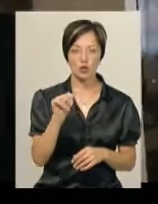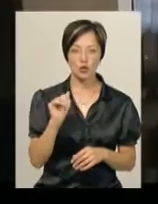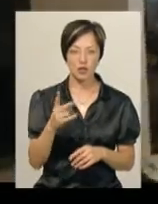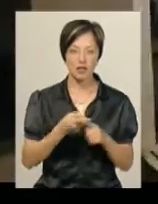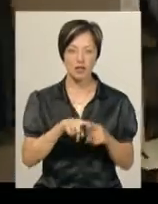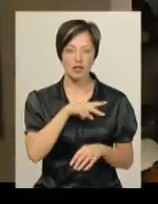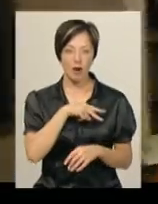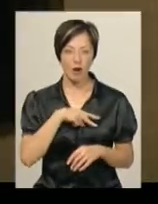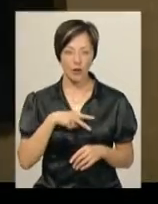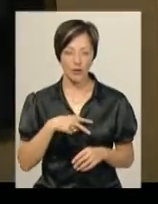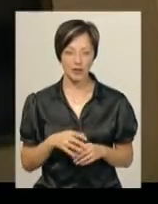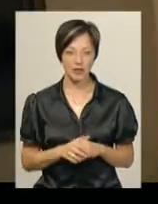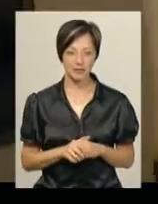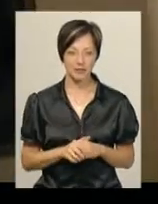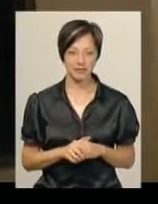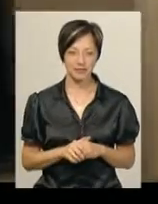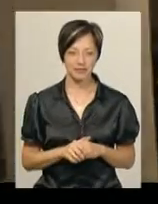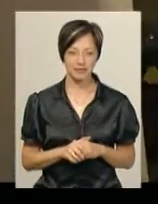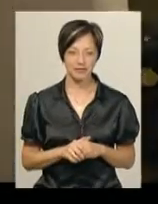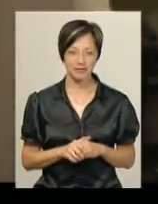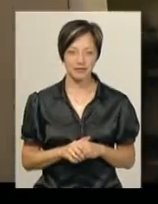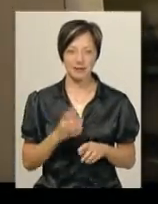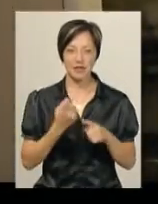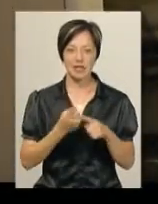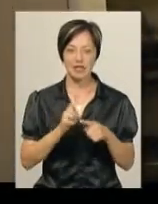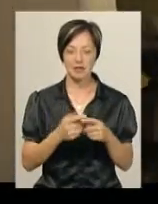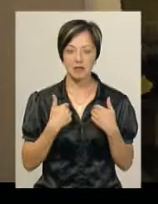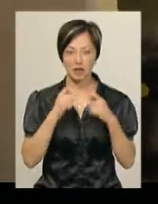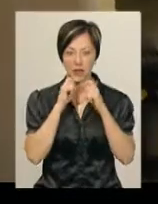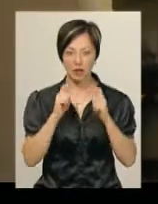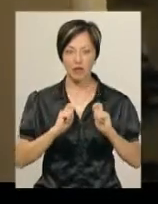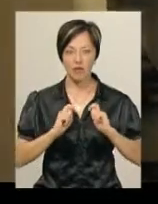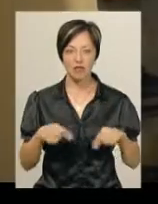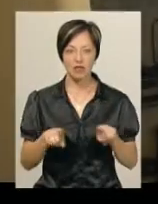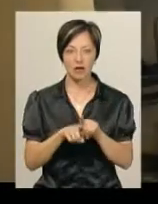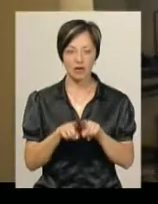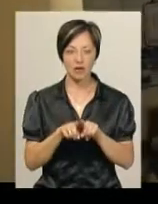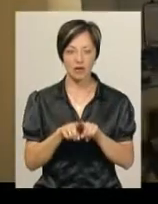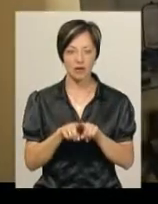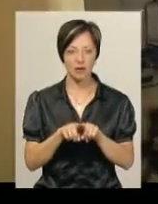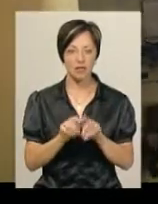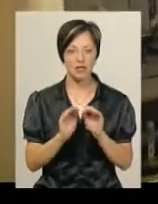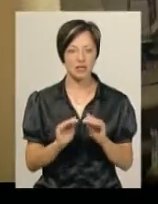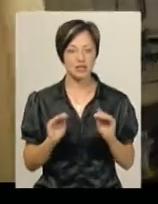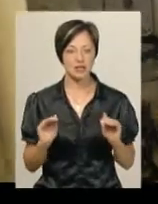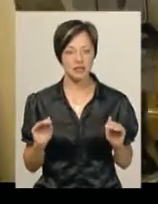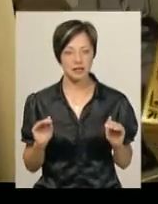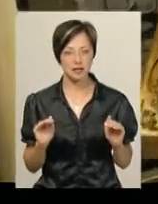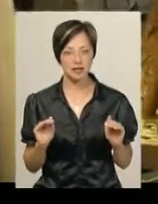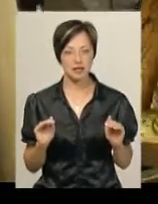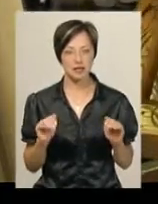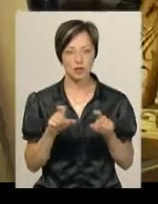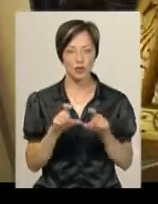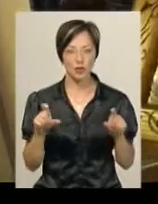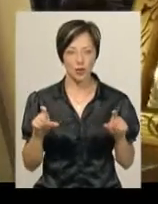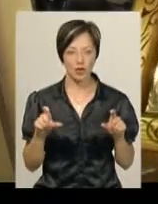нагороди. Це мені подарували таку діти зі